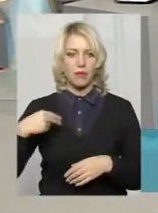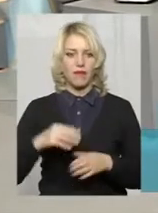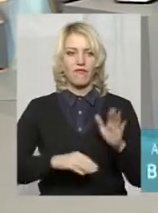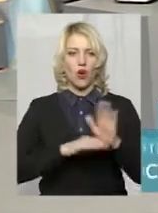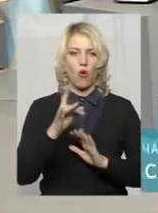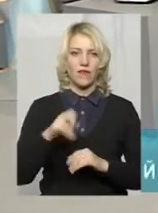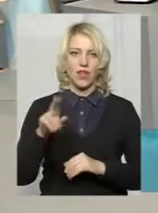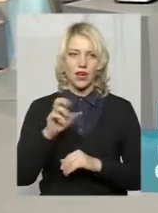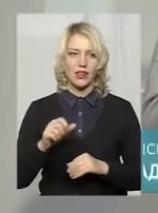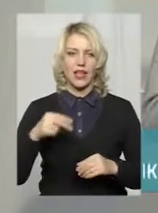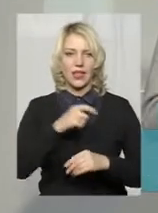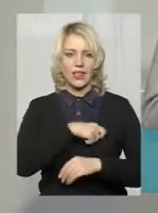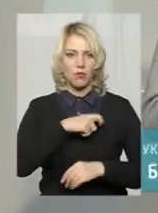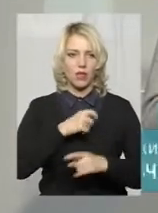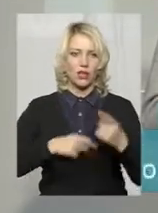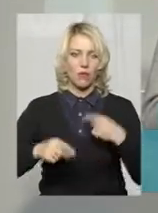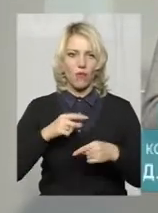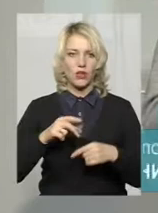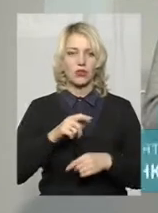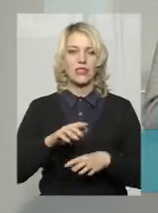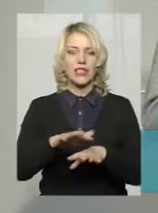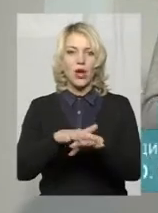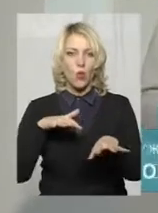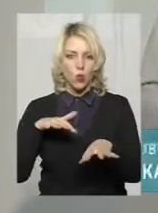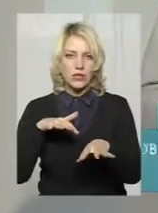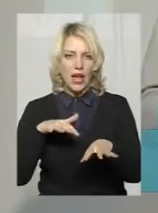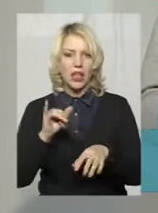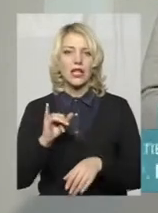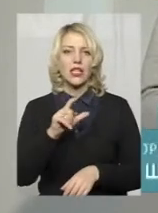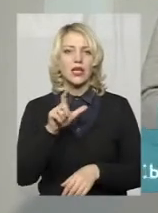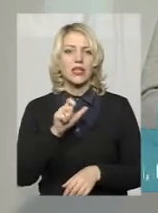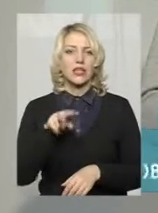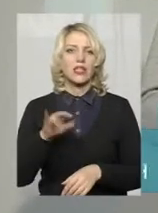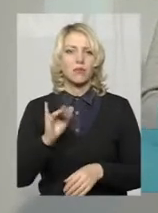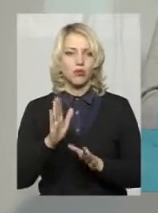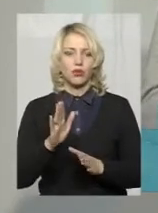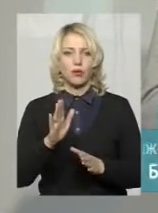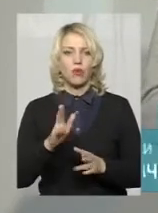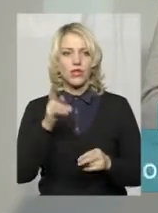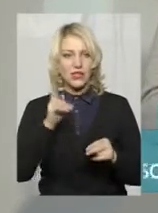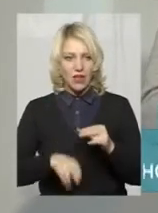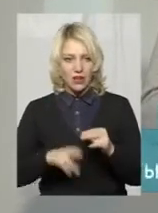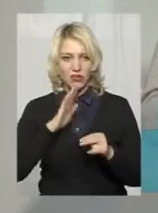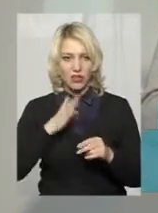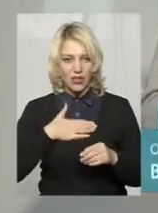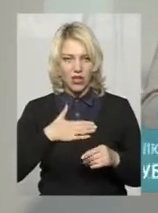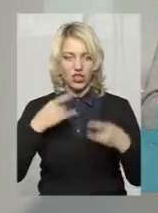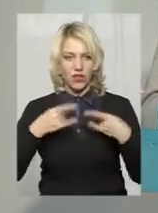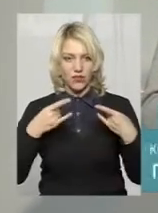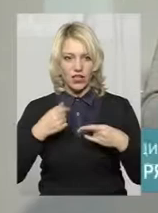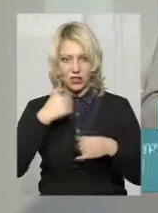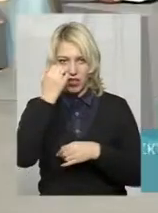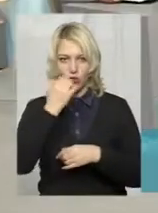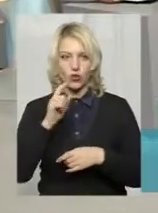вже депутати повернулися в сесійну залу, і тому будемо завершувати наш ефір. Я